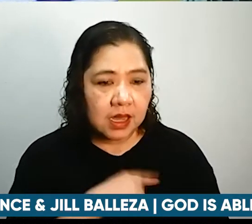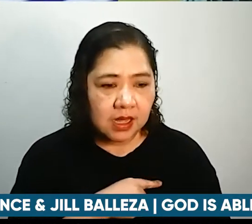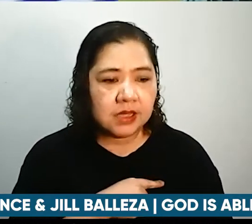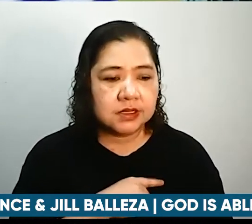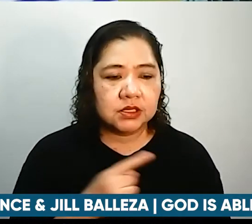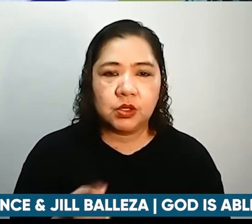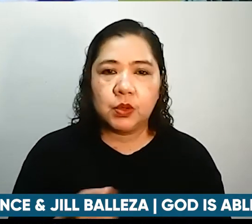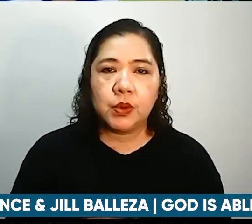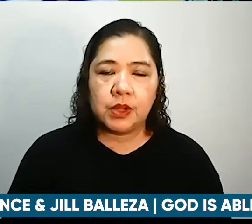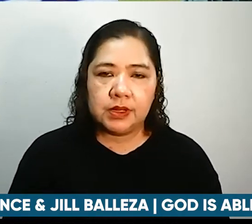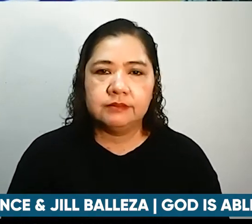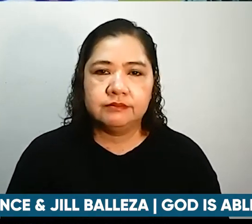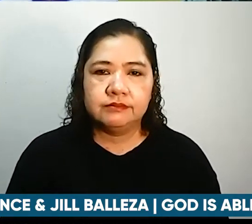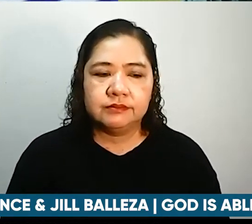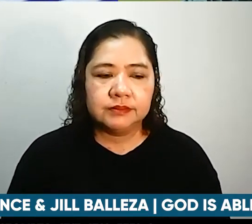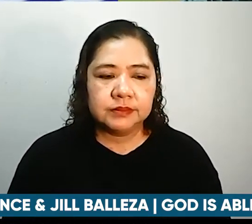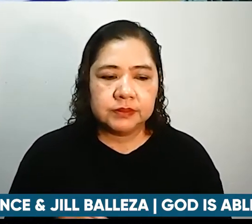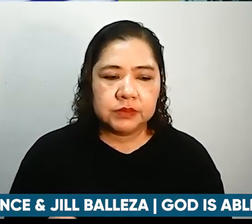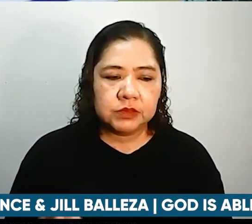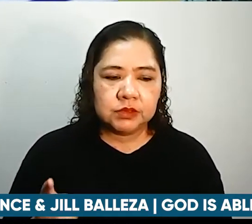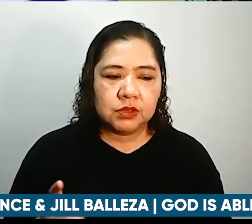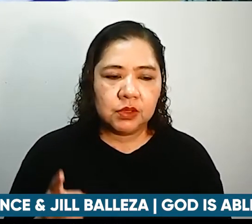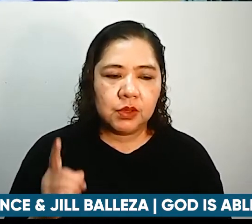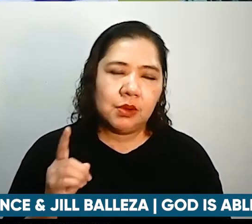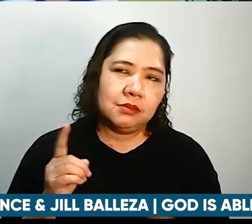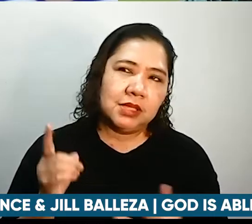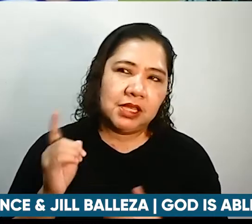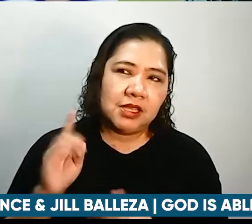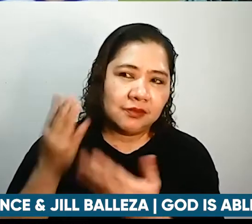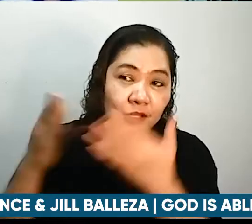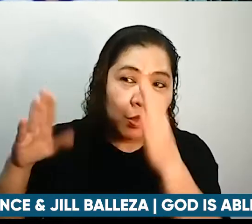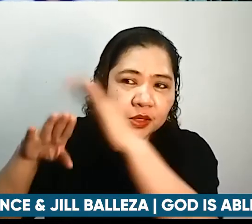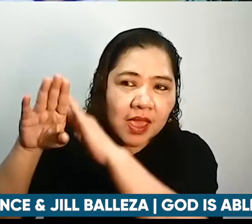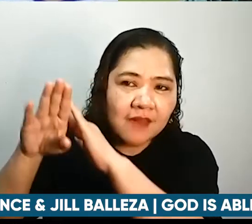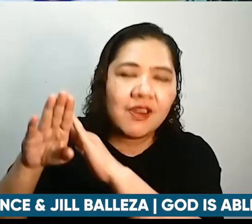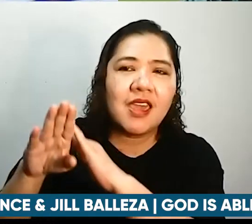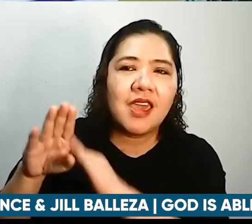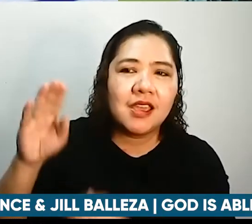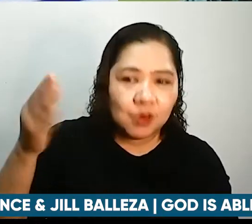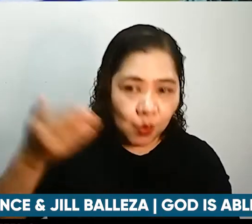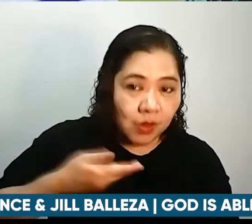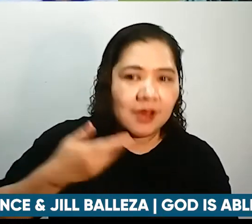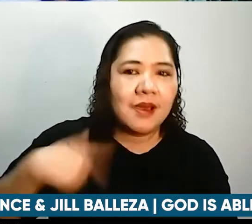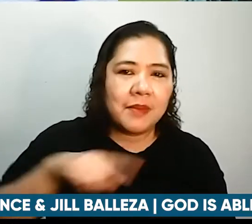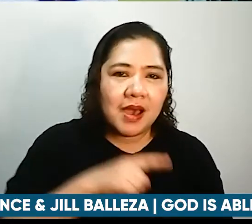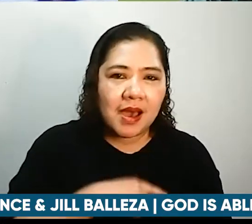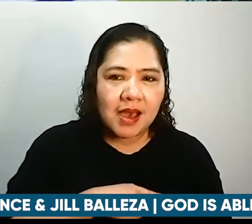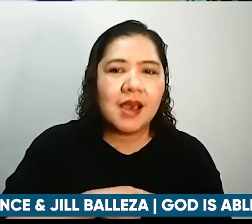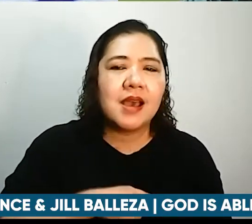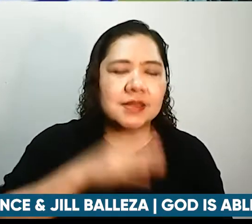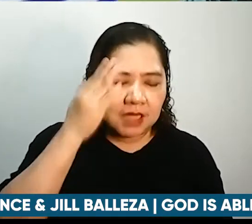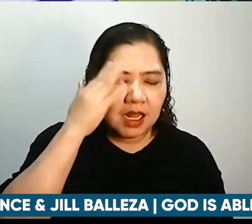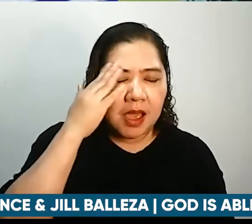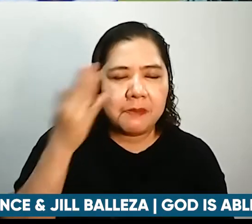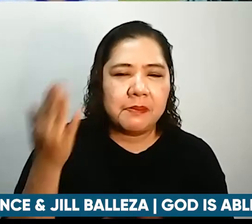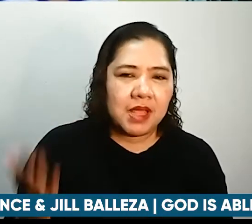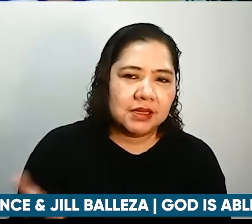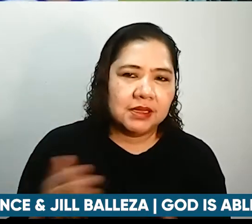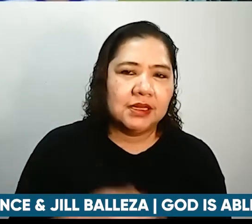natin pag welcome niya sa atin talagang holy na tayo makakapasok tayo sa kingdom niya so alam natin kung saan